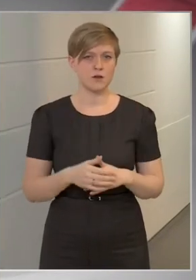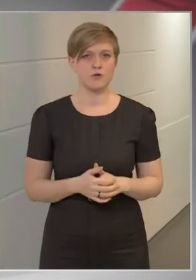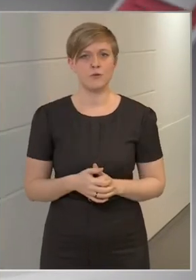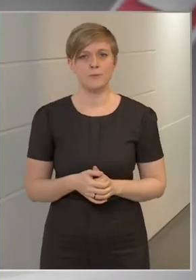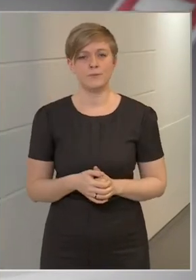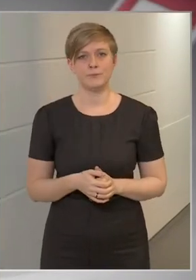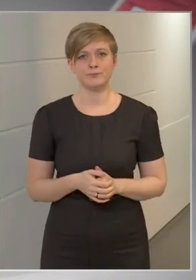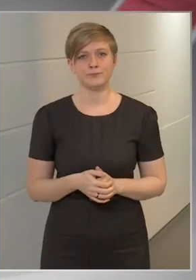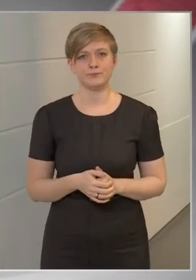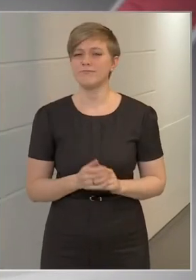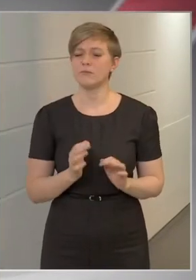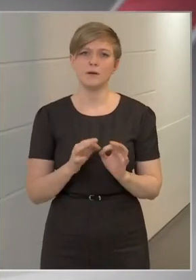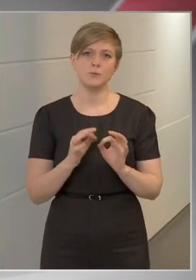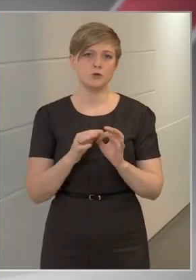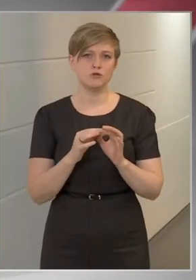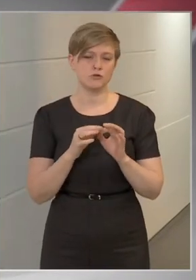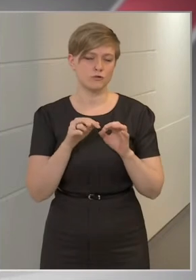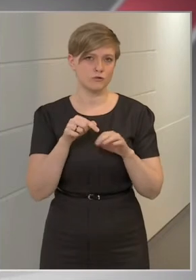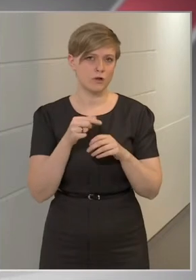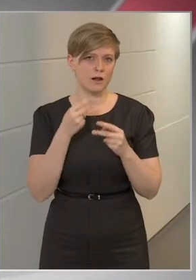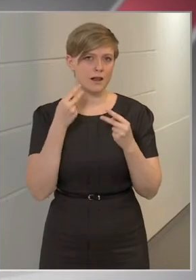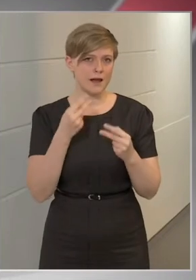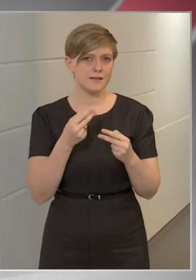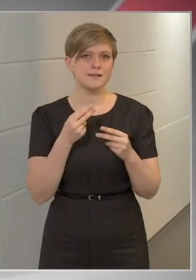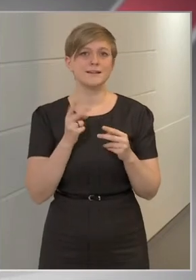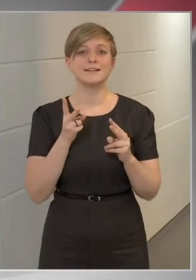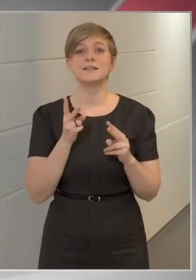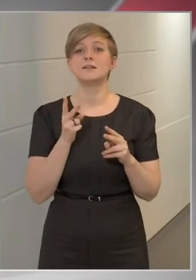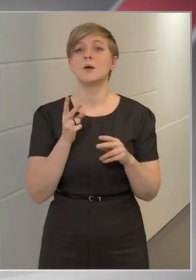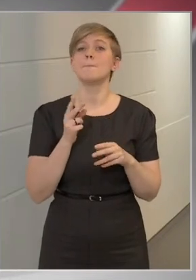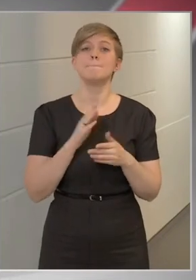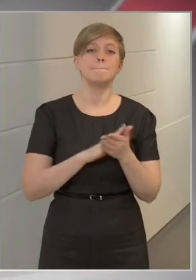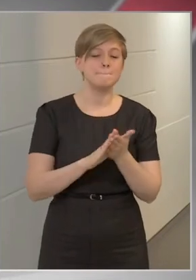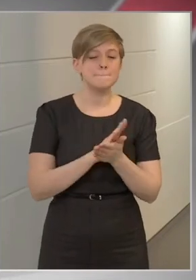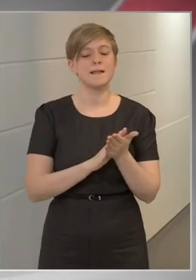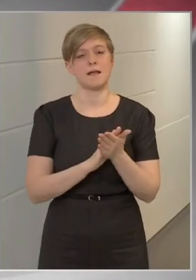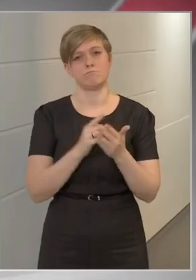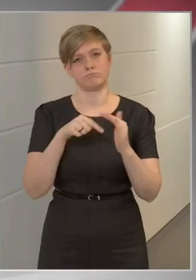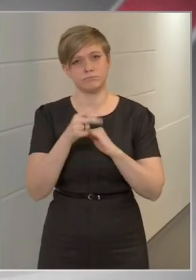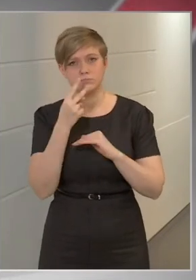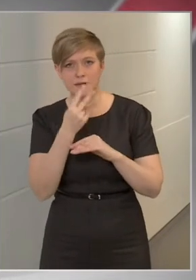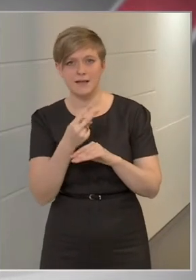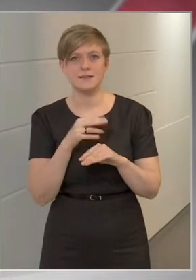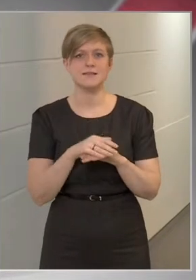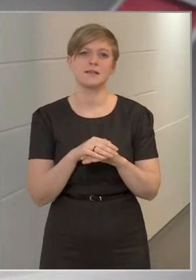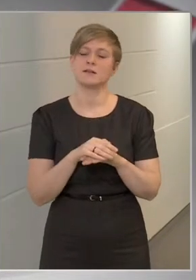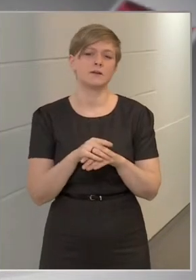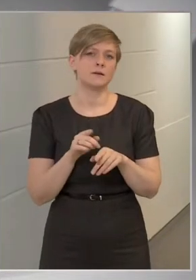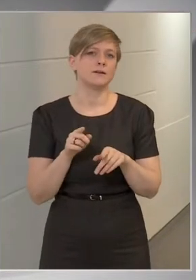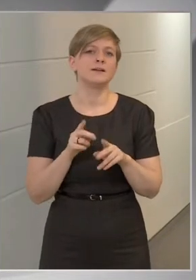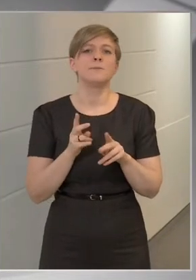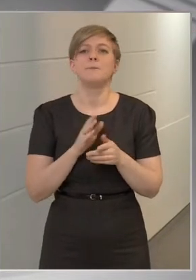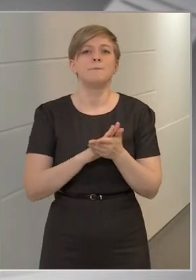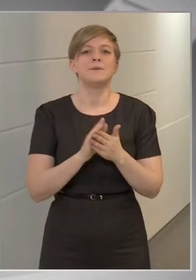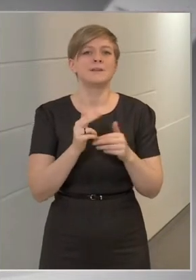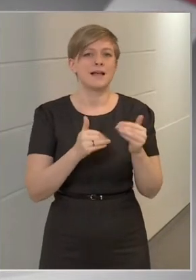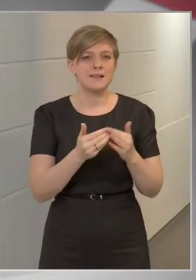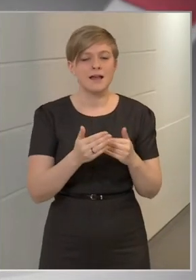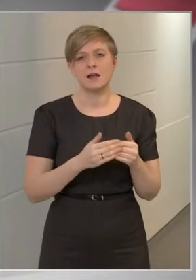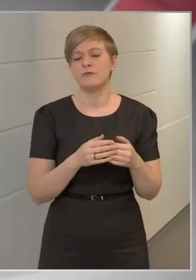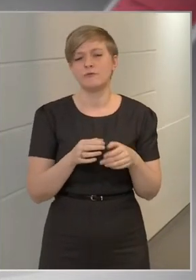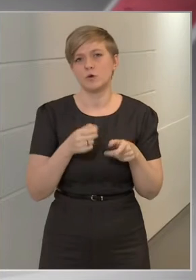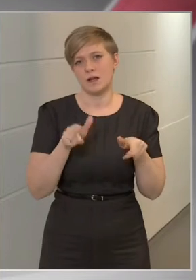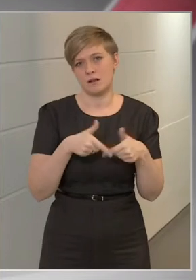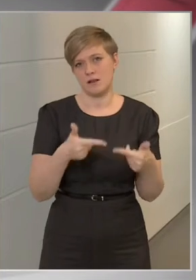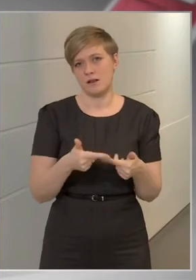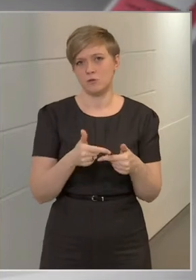amiben pontosan látszik az, hogy kit, milyen orvos, mikor és hol kezelt, függetlenül attól, hogy ez állami vagy magánellátás, tehát ennek